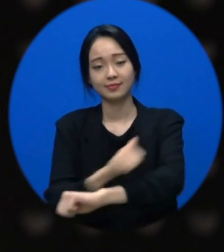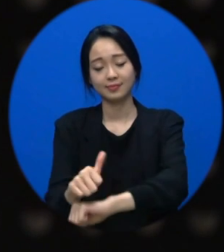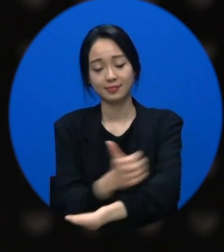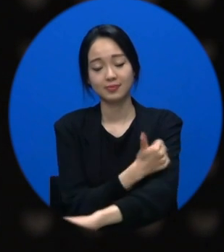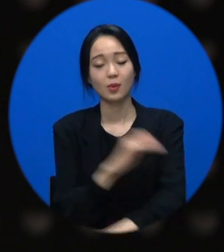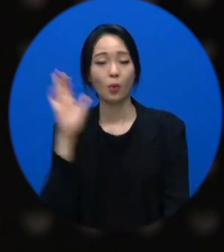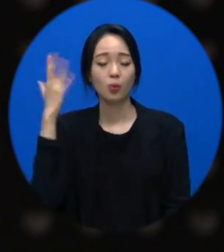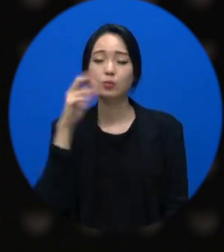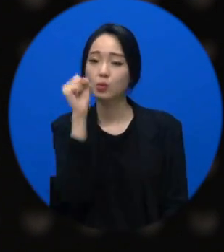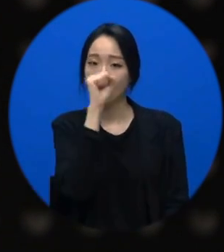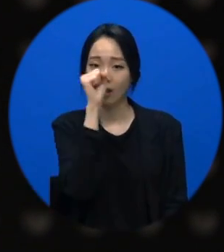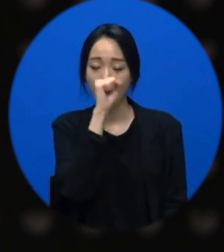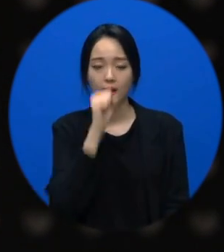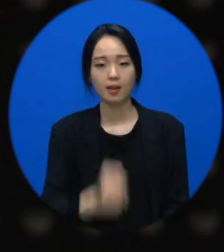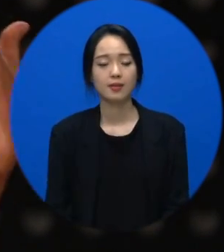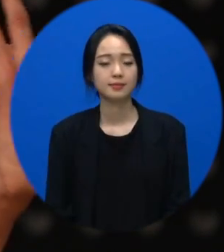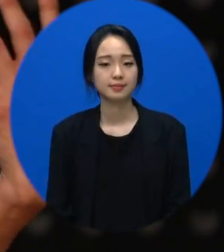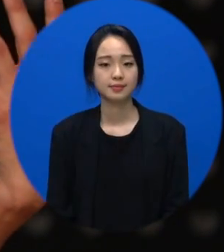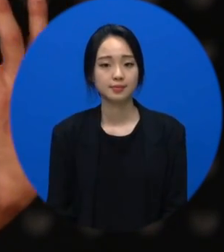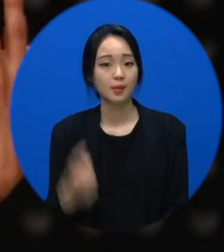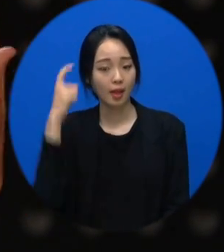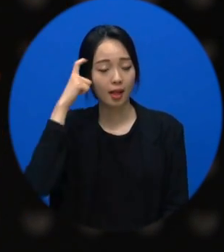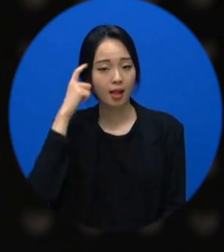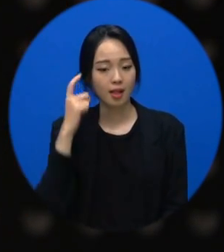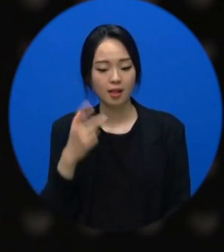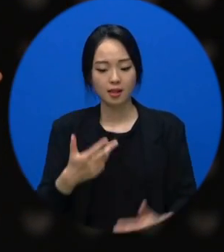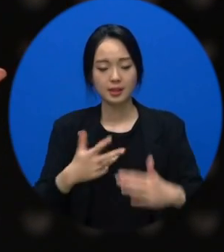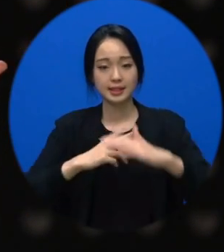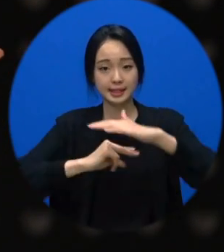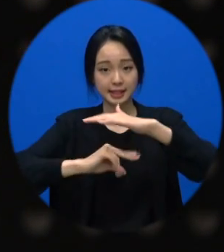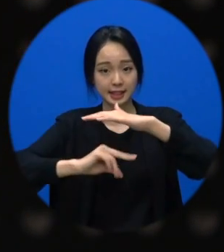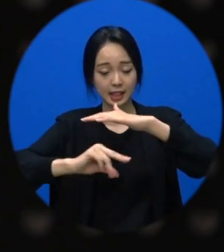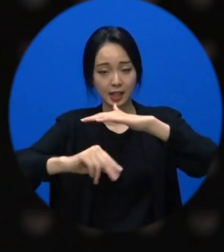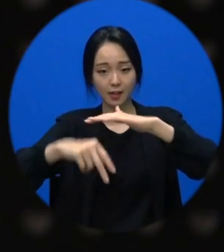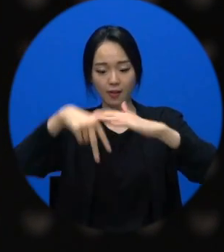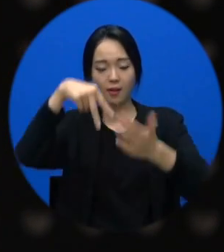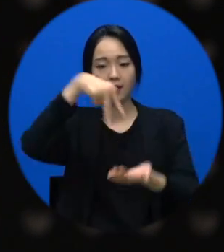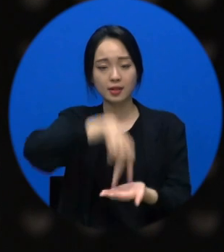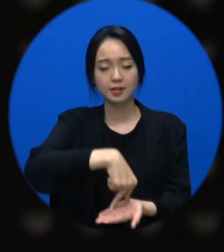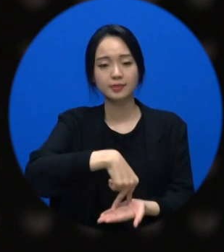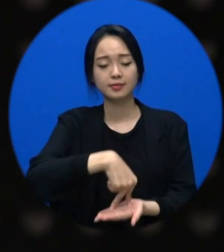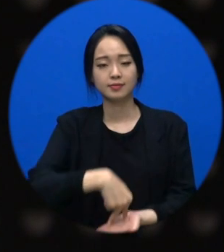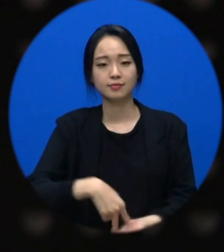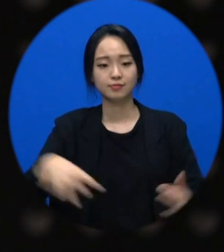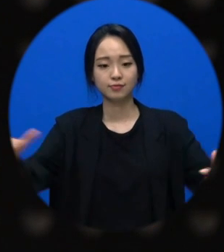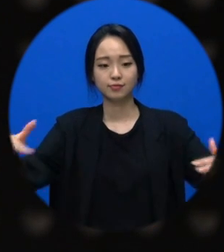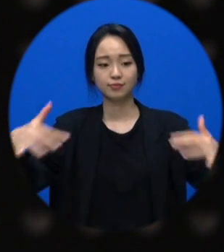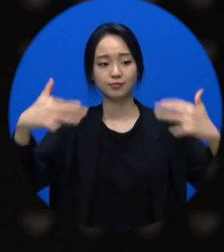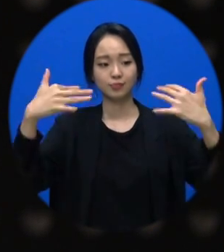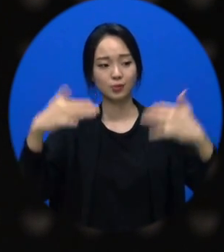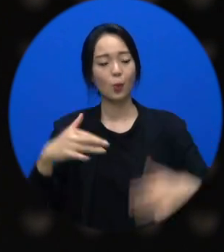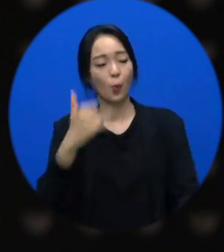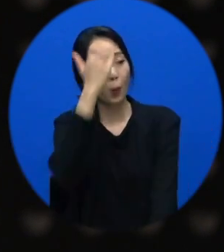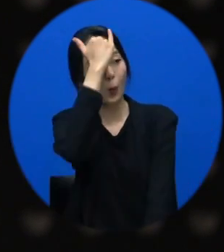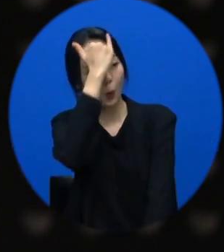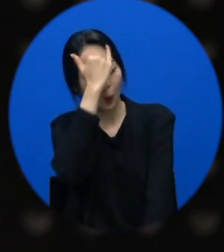거 있죠. 지하철 공공교통수단에 타면 저를 굉장히 예의바른 사람으로 봐줘요.